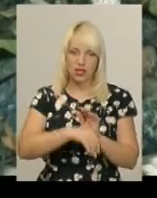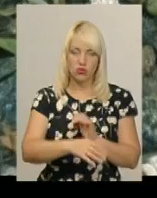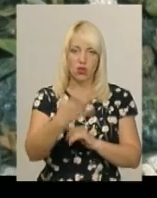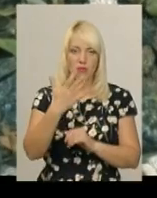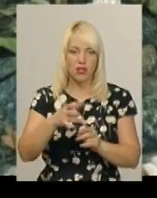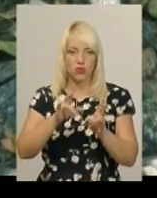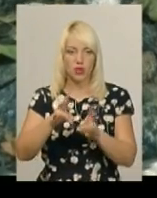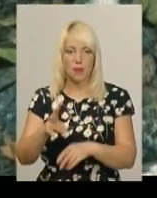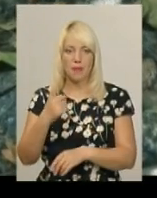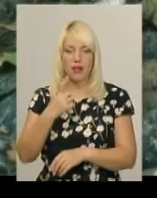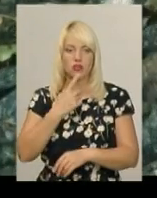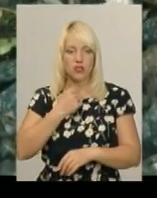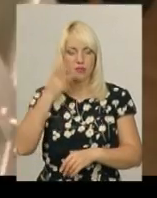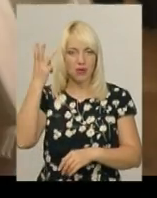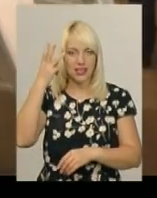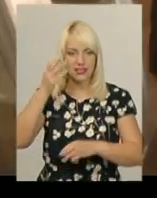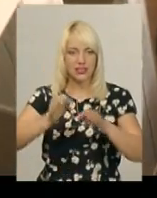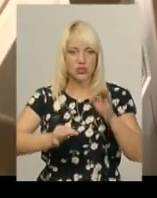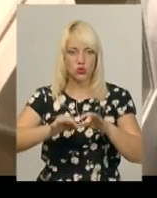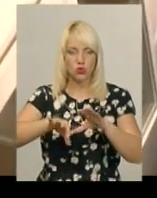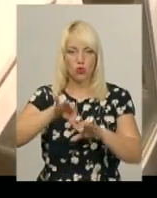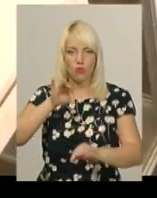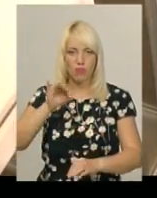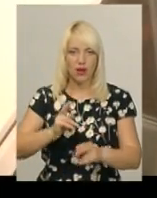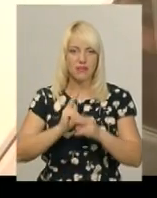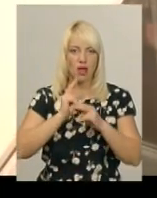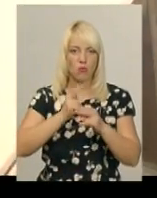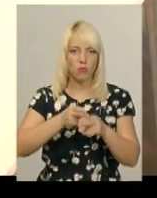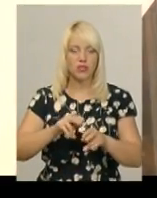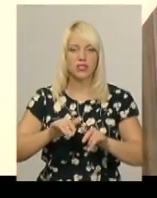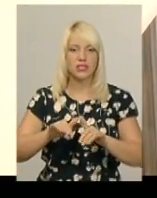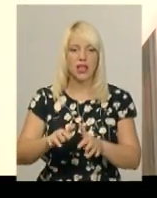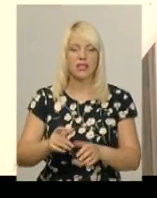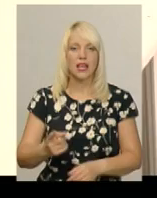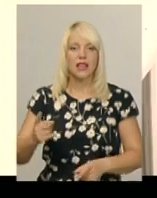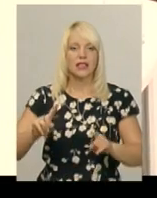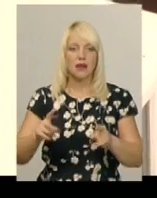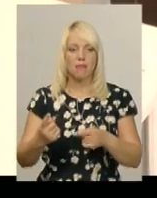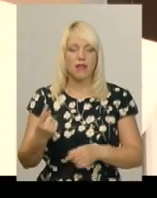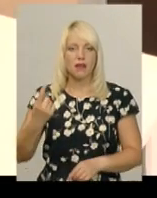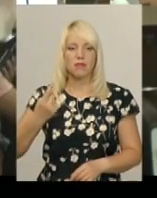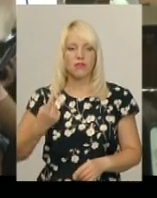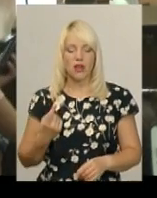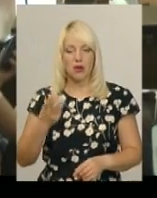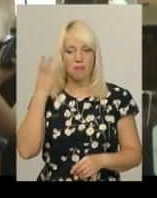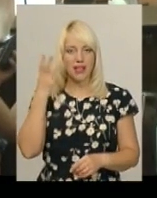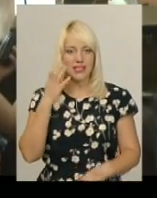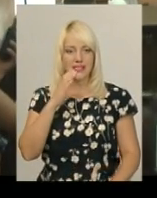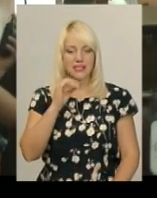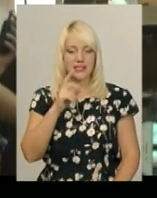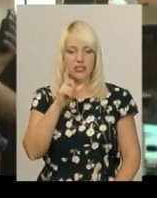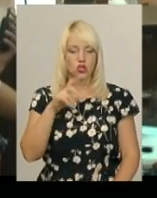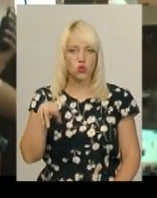1 червня Хмельницький міськрайонний суд обрав Роману Миколаєву запобіжний захід – тримання під вартою у Хмельницькому СІЗО до 26